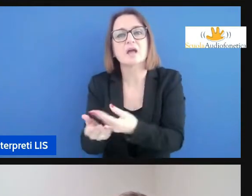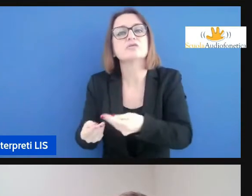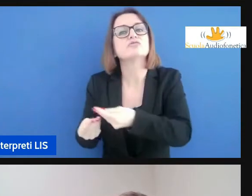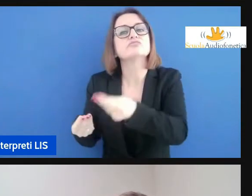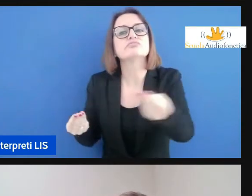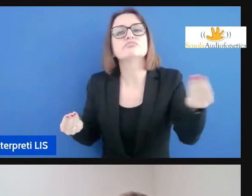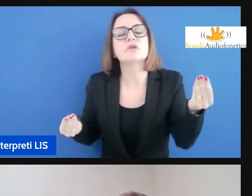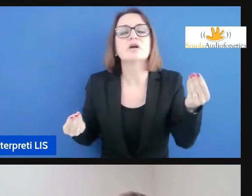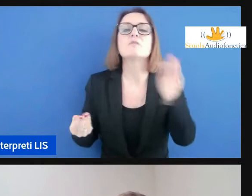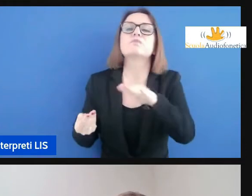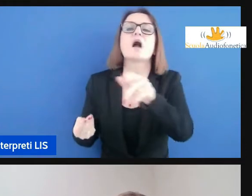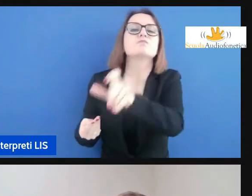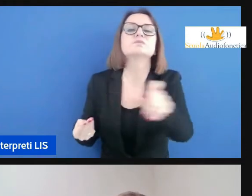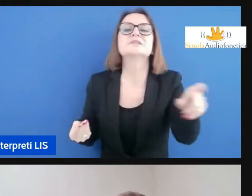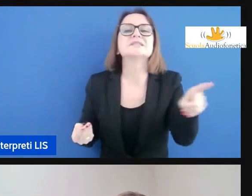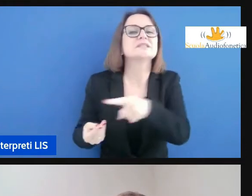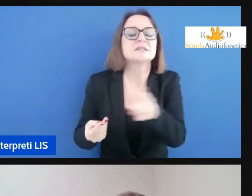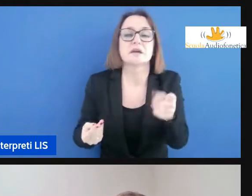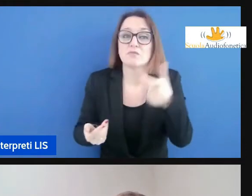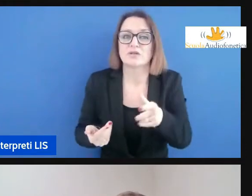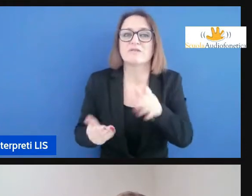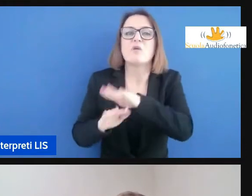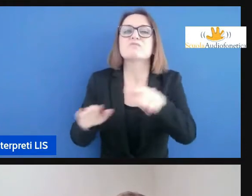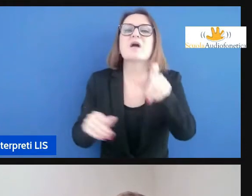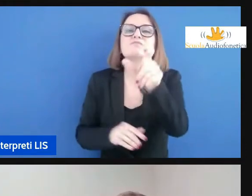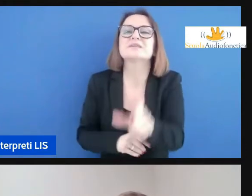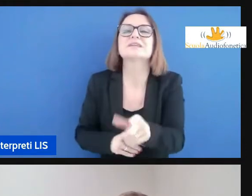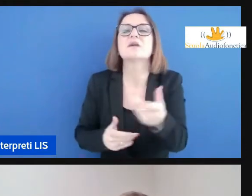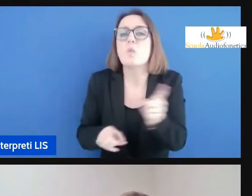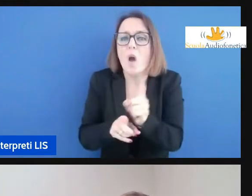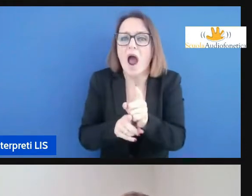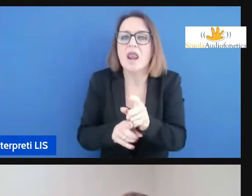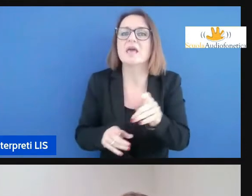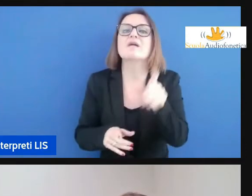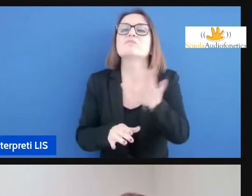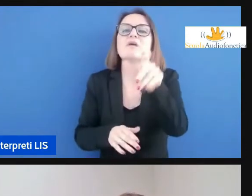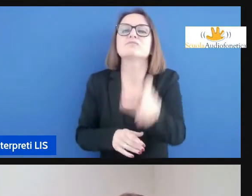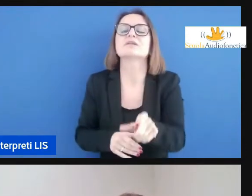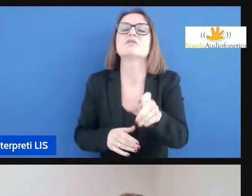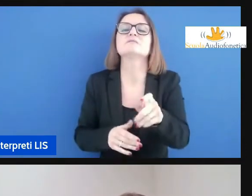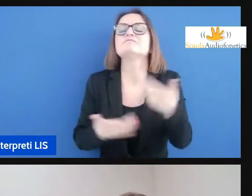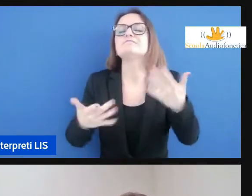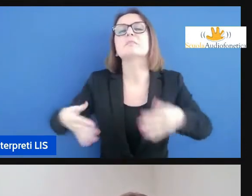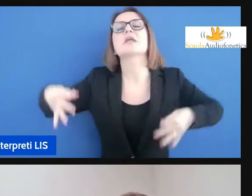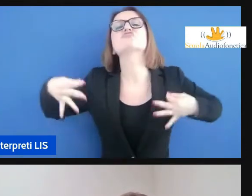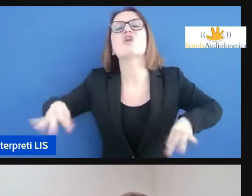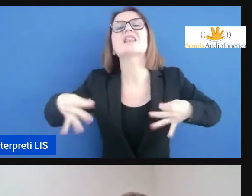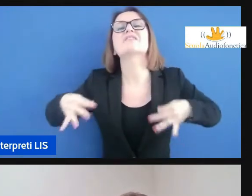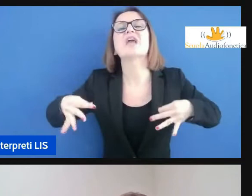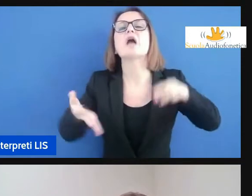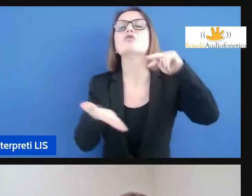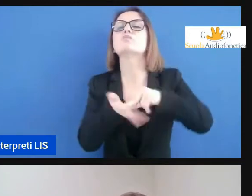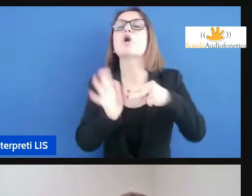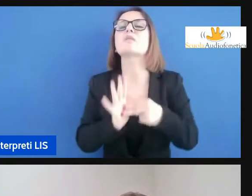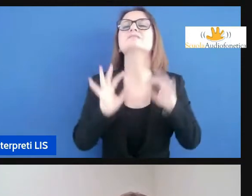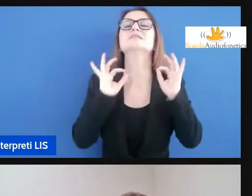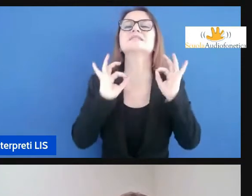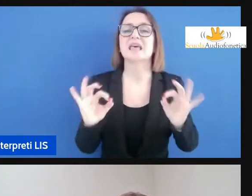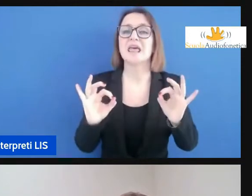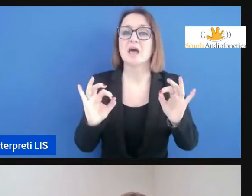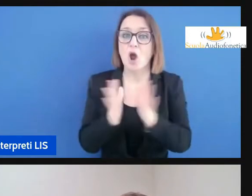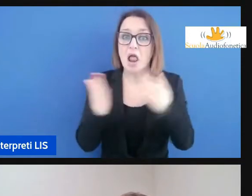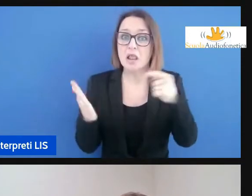sulla carta non ha nessuna problematica non c'è un metodo universale